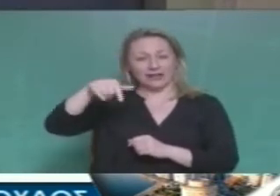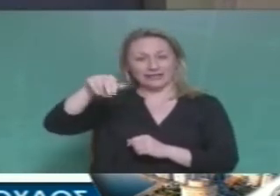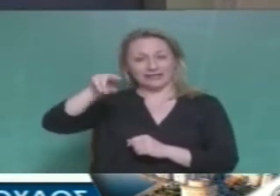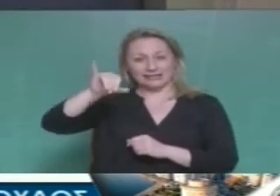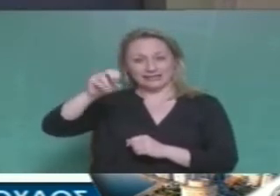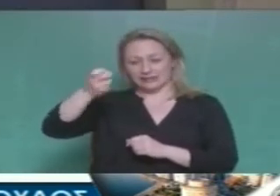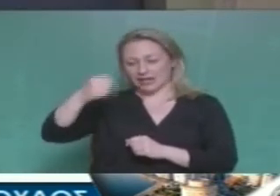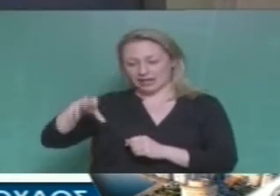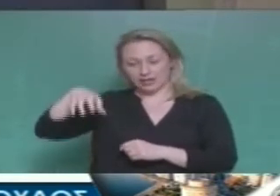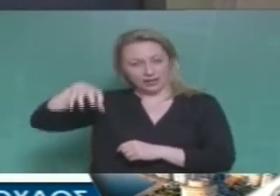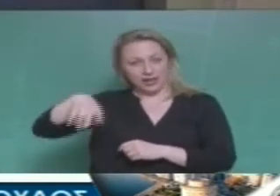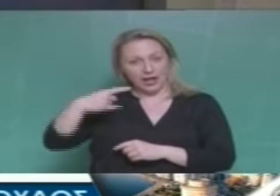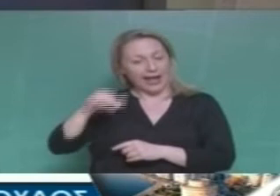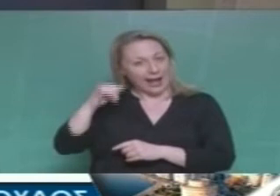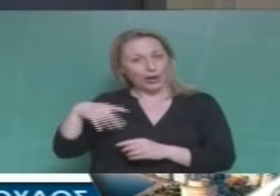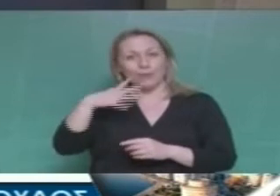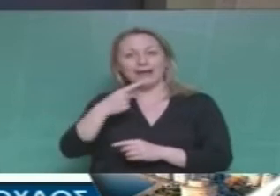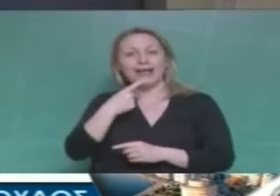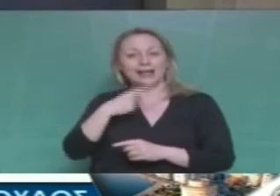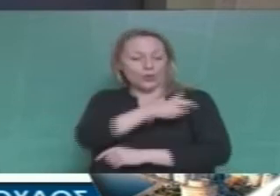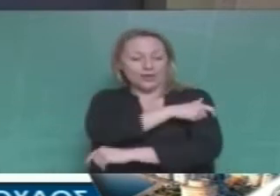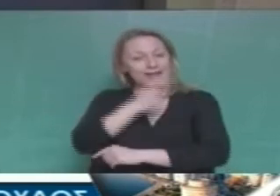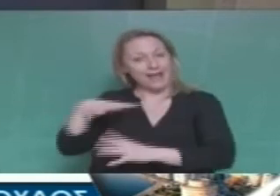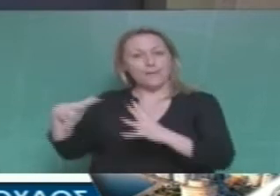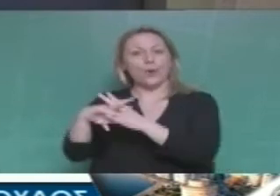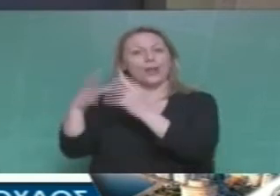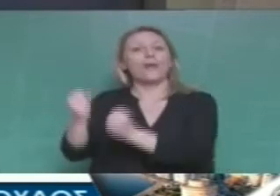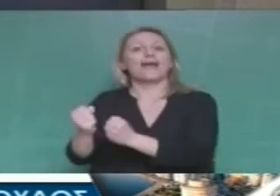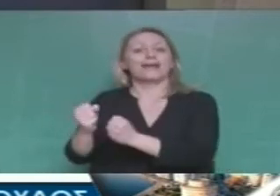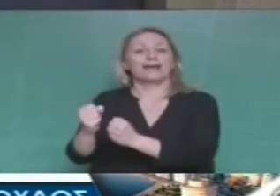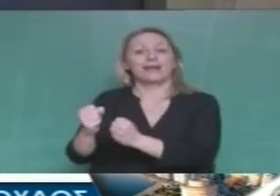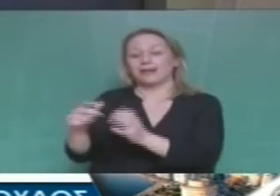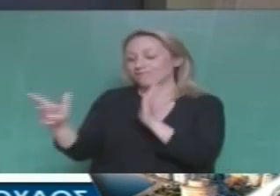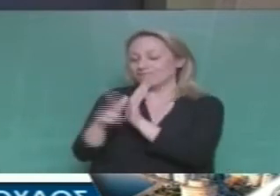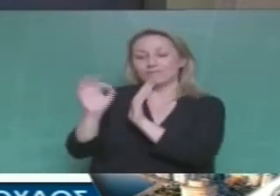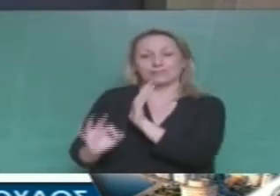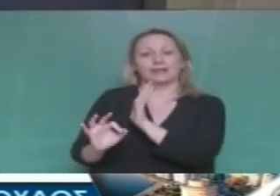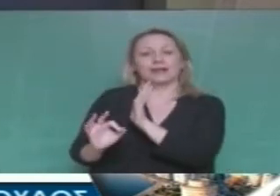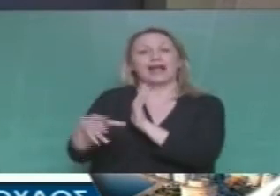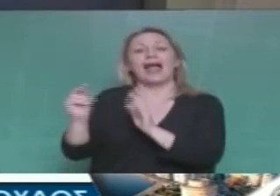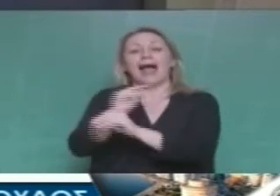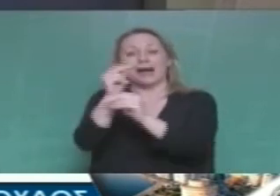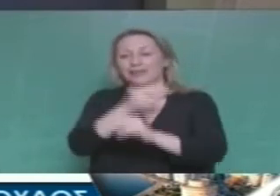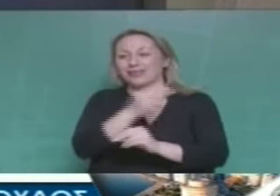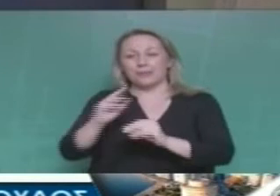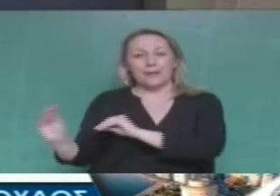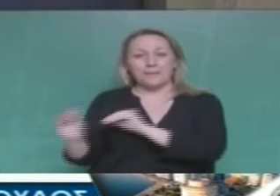Όπως και άλλες χώρες από τις οποίες προέρχονται μετανάστες, πρόσφυγες κτλ.